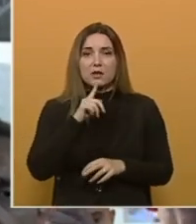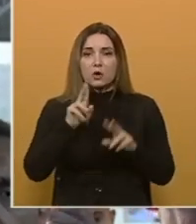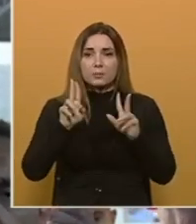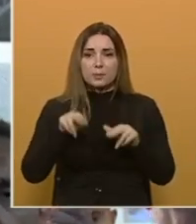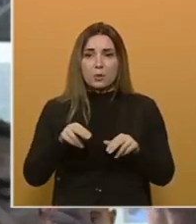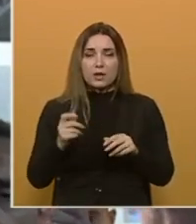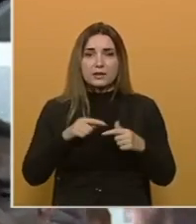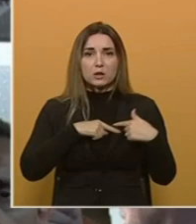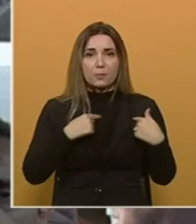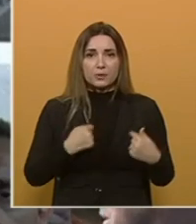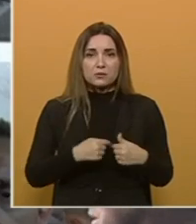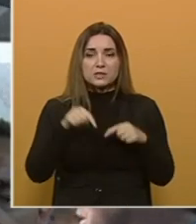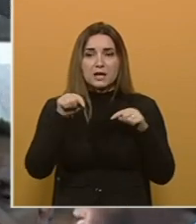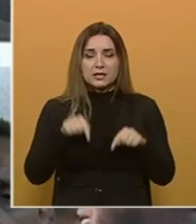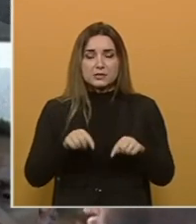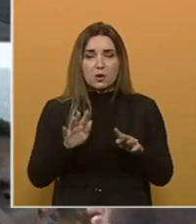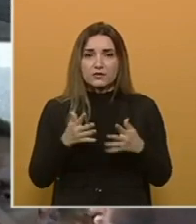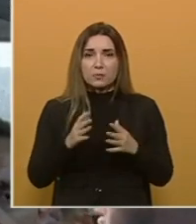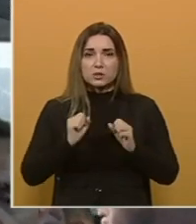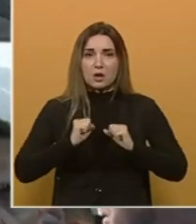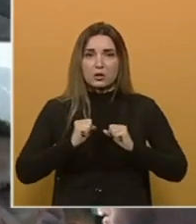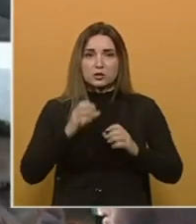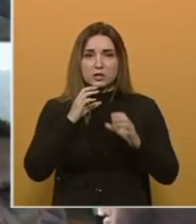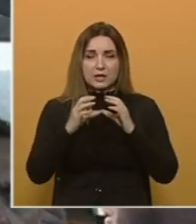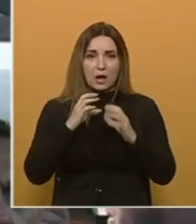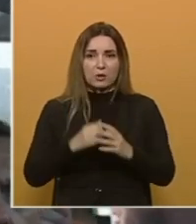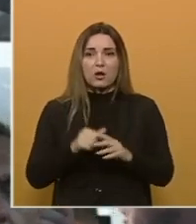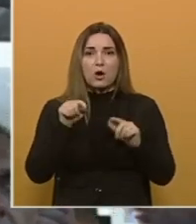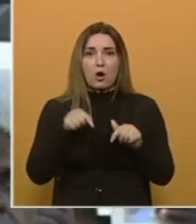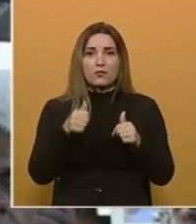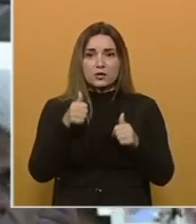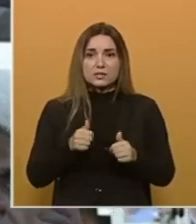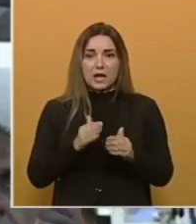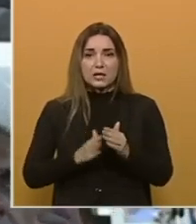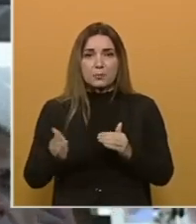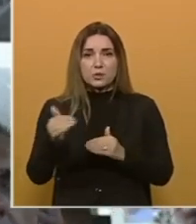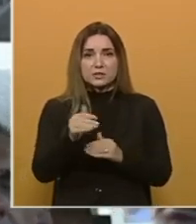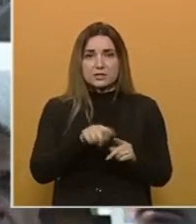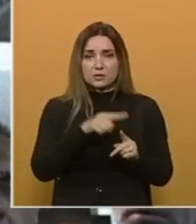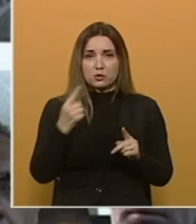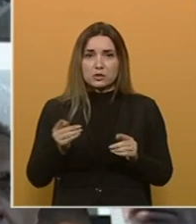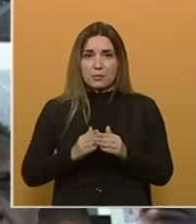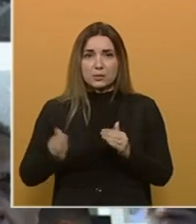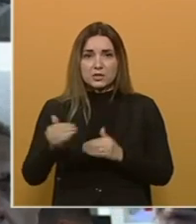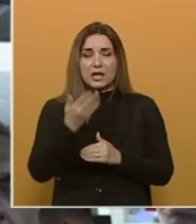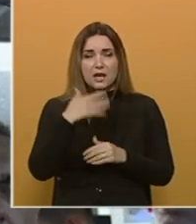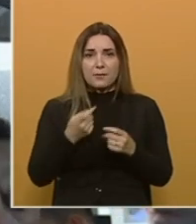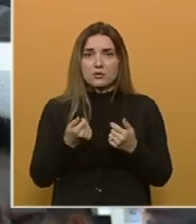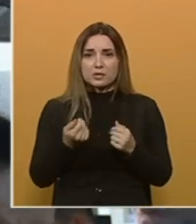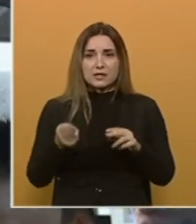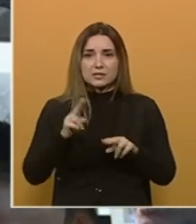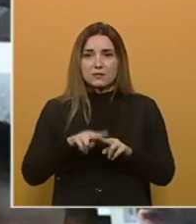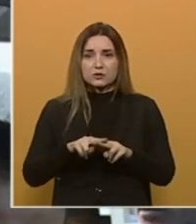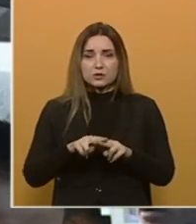da doprinesu da se ovde možda održi neki dialog. Ovo i sada posrednice, dosadašnje posrednice ušte nemaju šanse više da